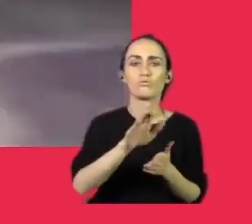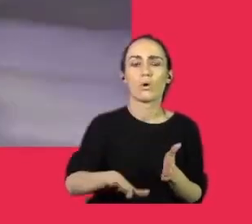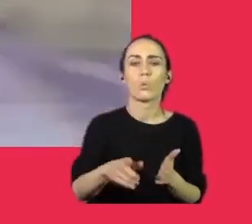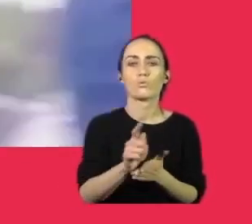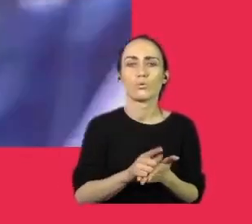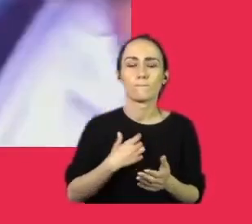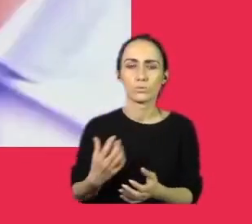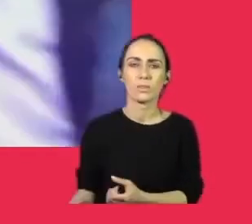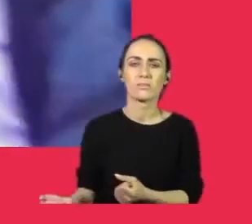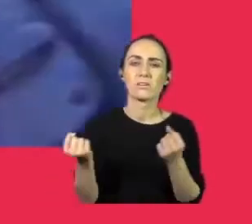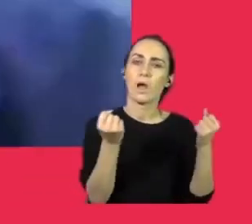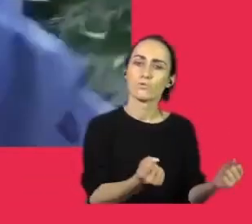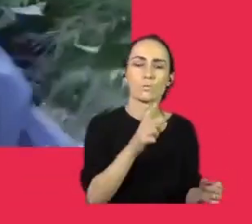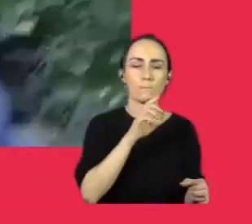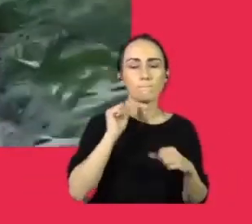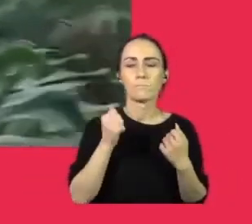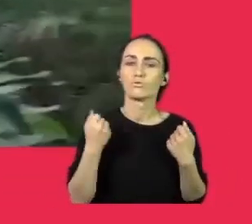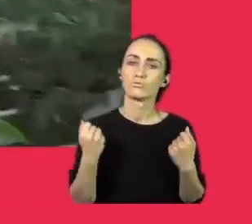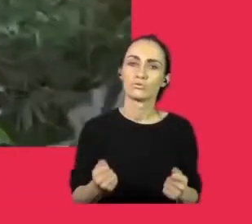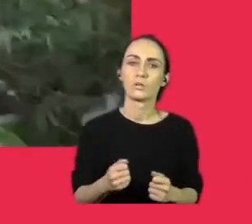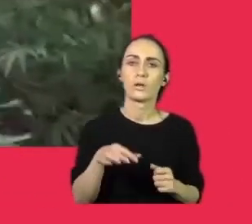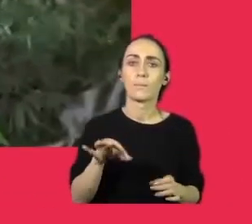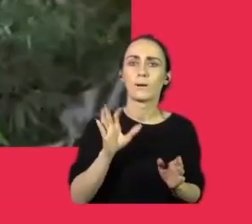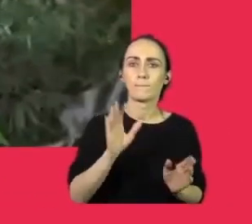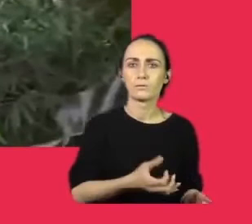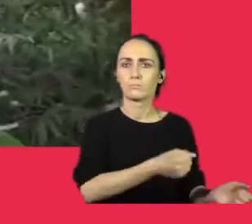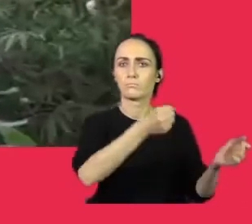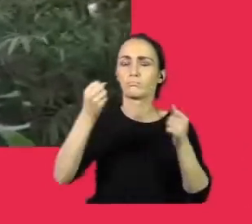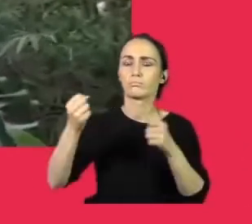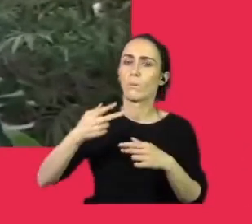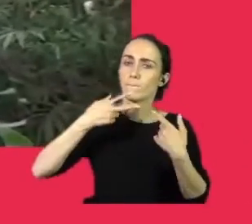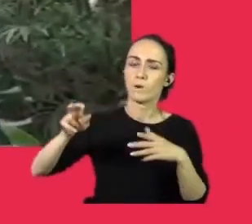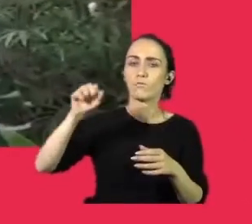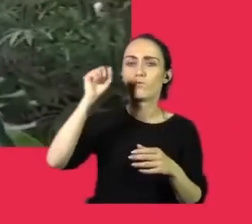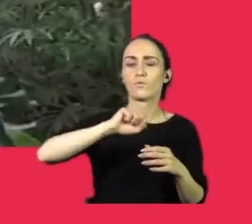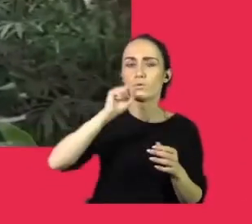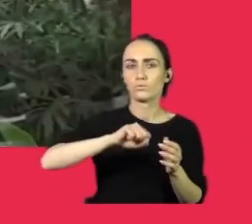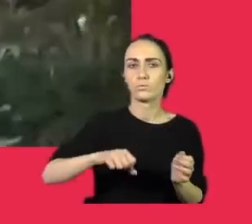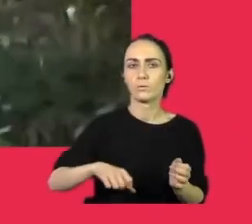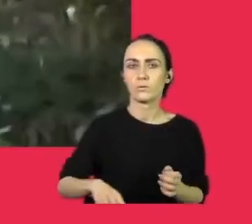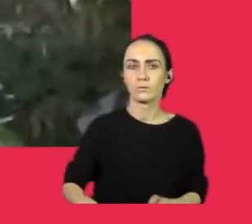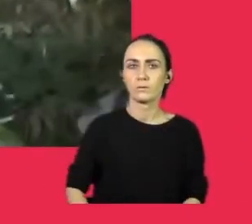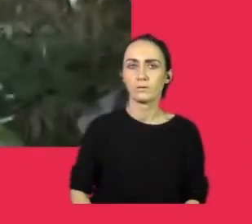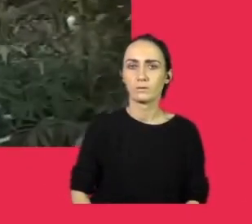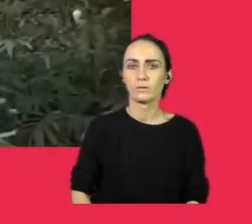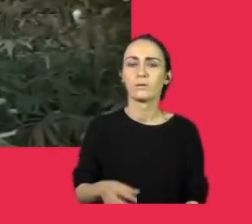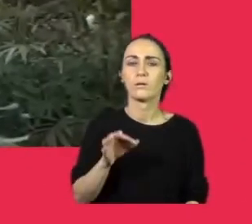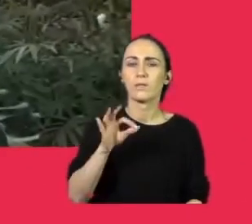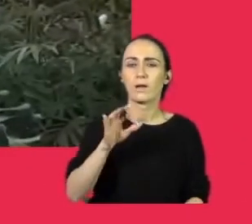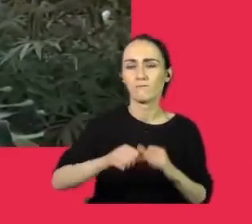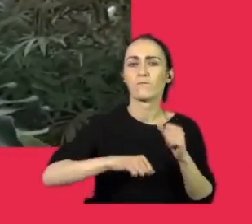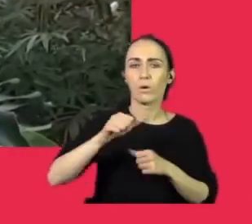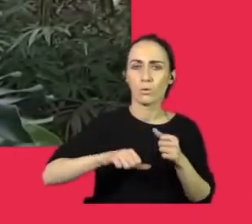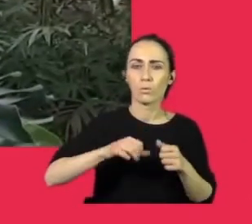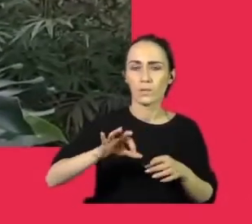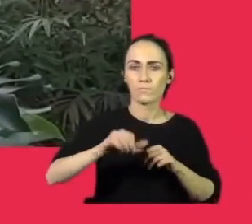Ich transport był szalenie skomplikowany, a teraz będą odjeżdżać z Wrocławia nasze manaciątki. No już w tym roku,